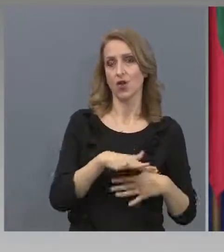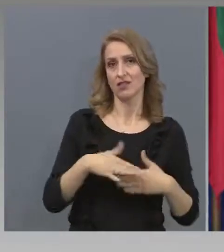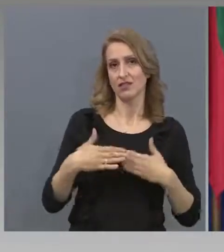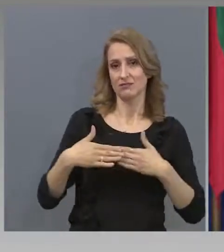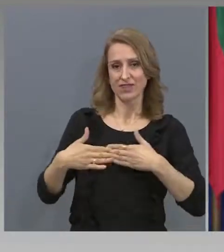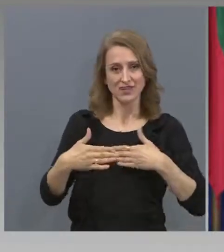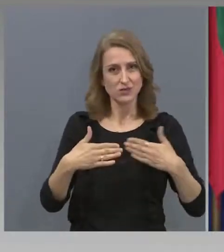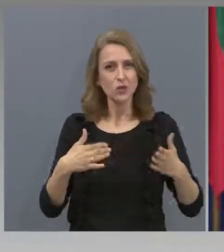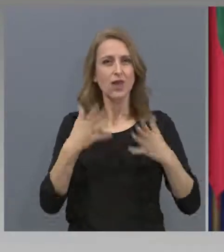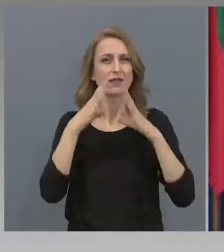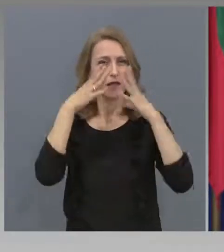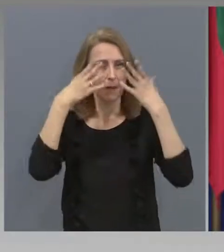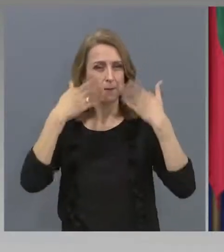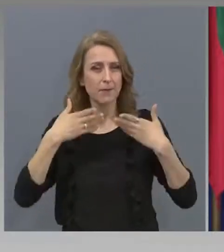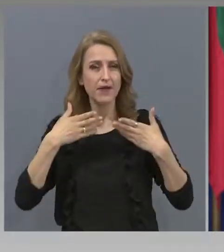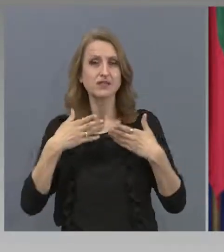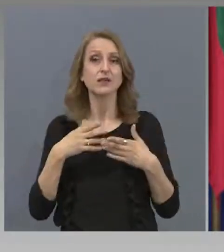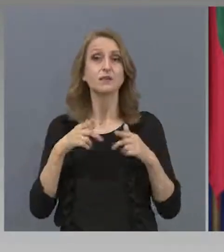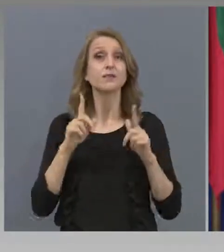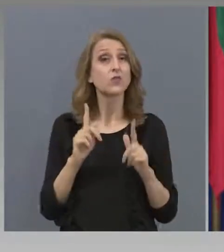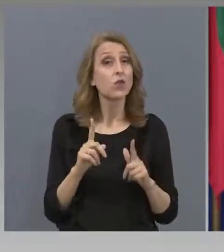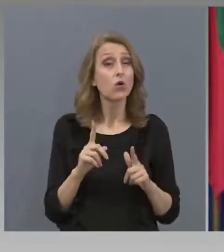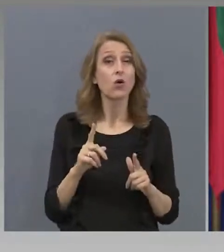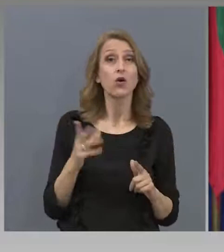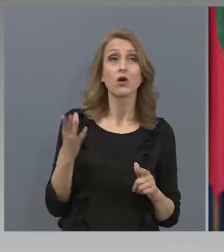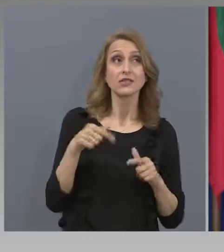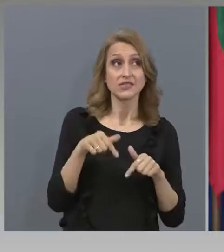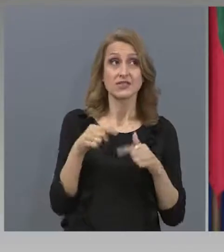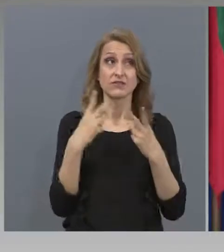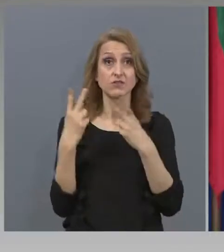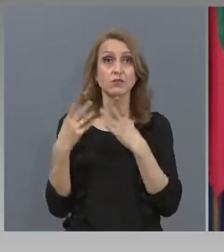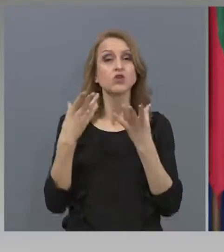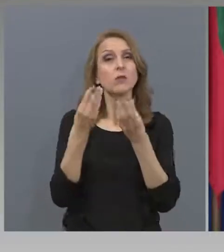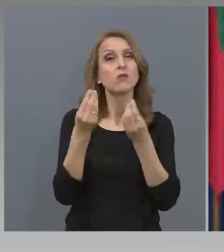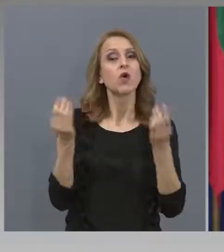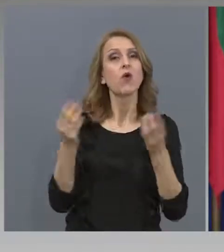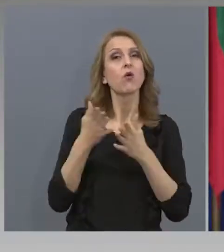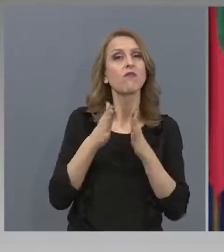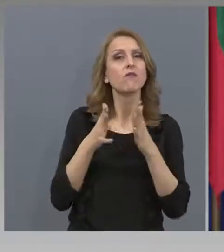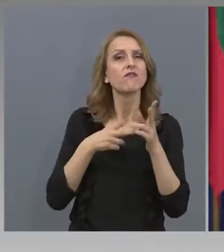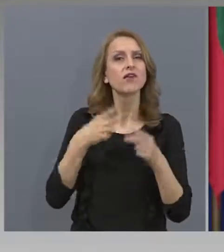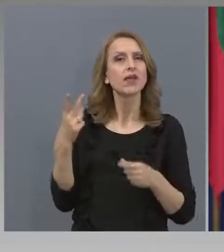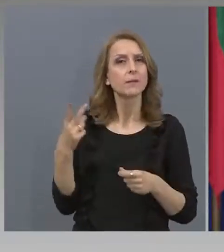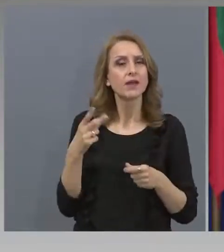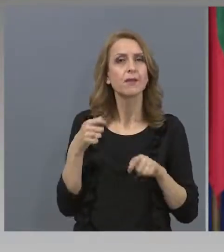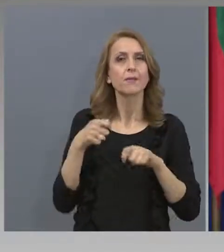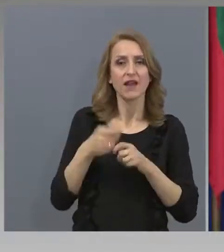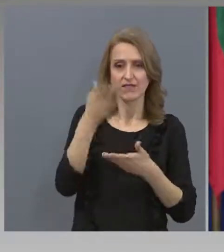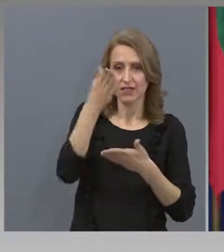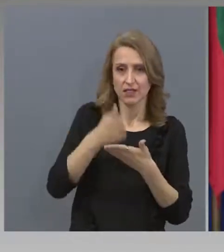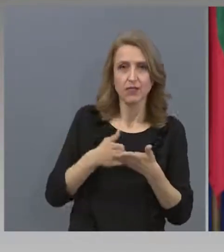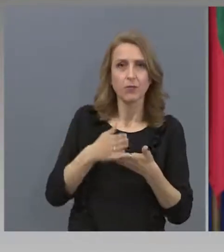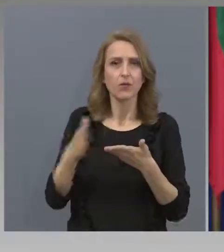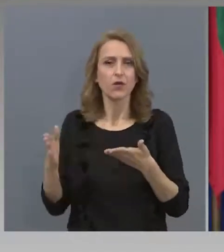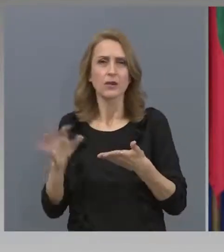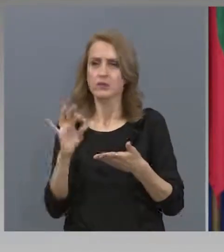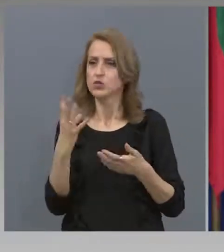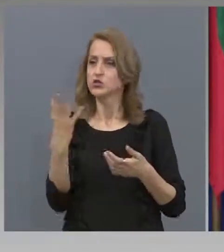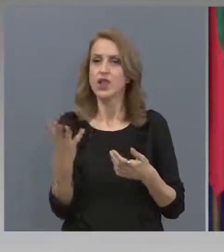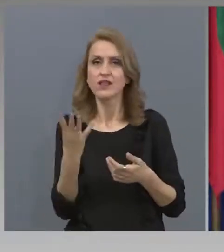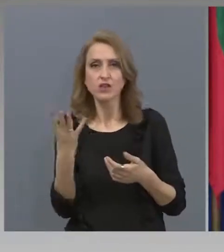се спазят тези мерки, много от фирмите си разделят служителите на потоци и ги пускат на 4 часа в работен ден. Това е практика.